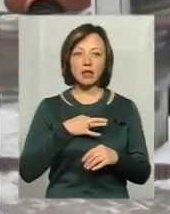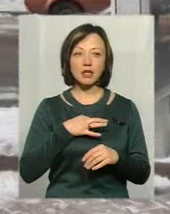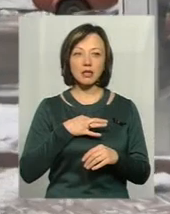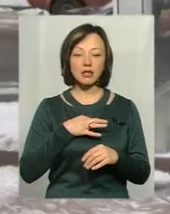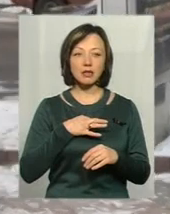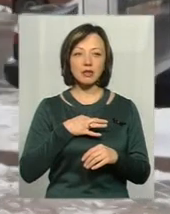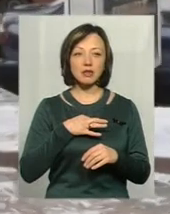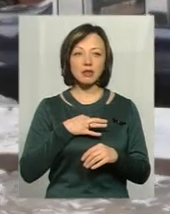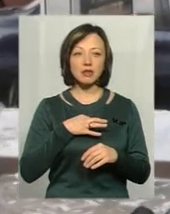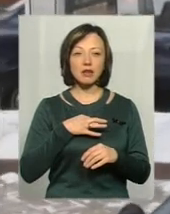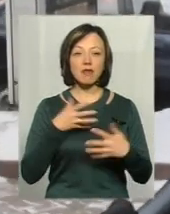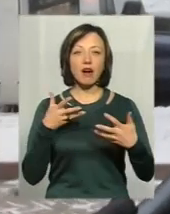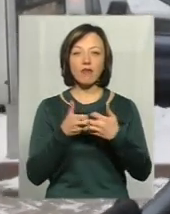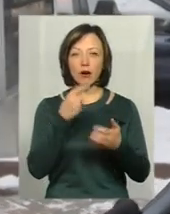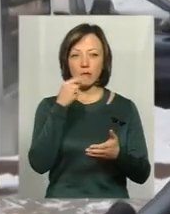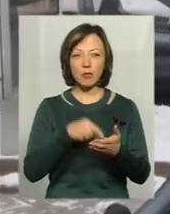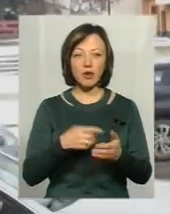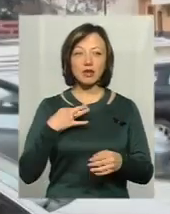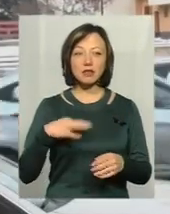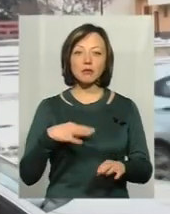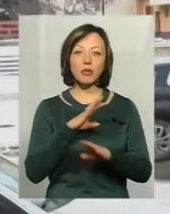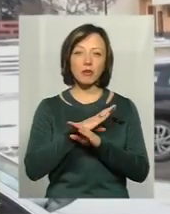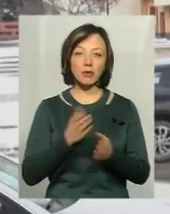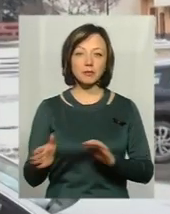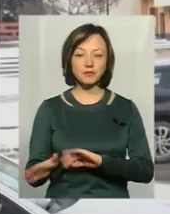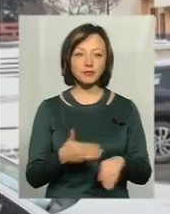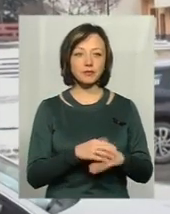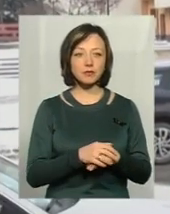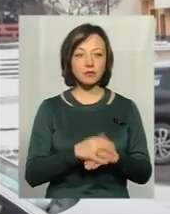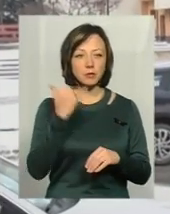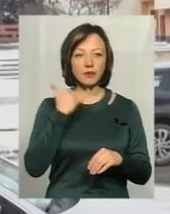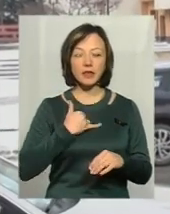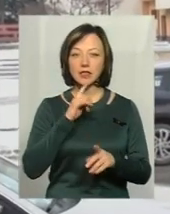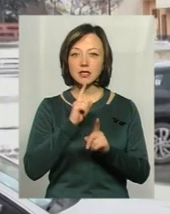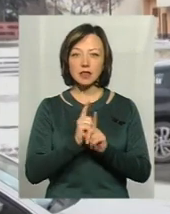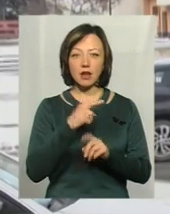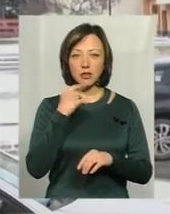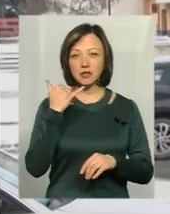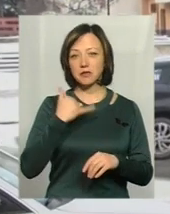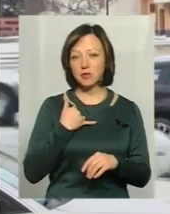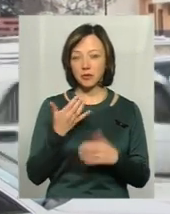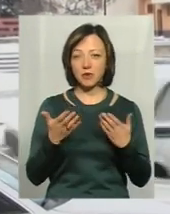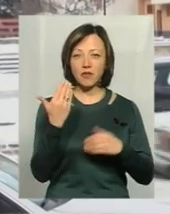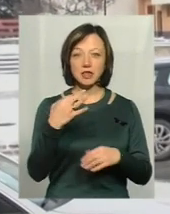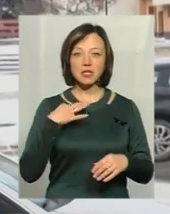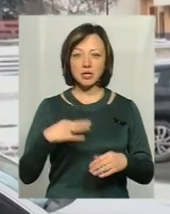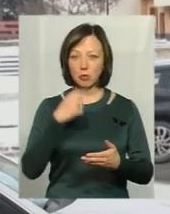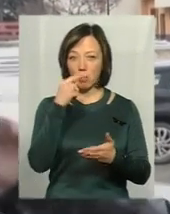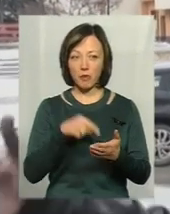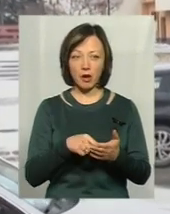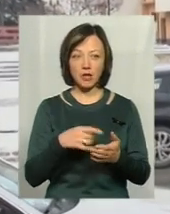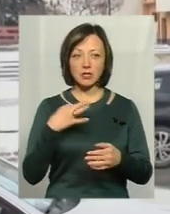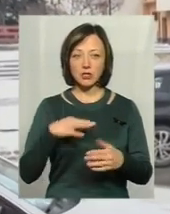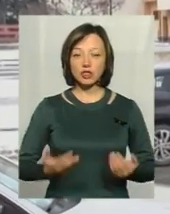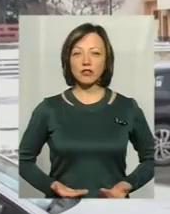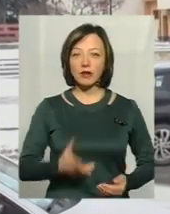десь в аварію попав, а він помер. Перезвонила мені сестра, каже, теж дзвонять, говорять, ваш син попав, а син